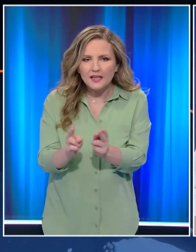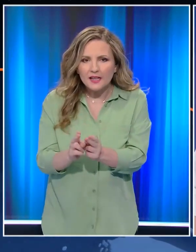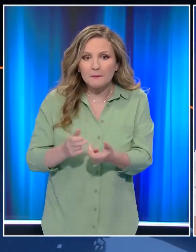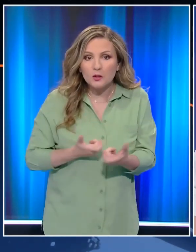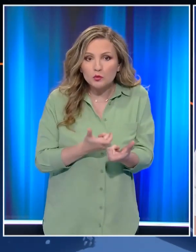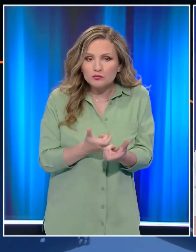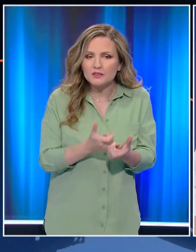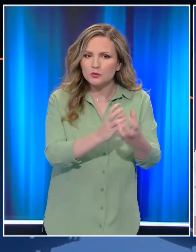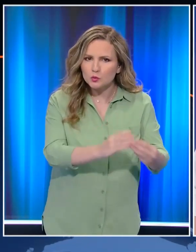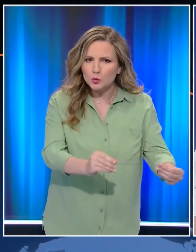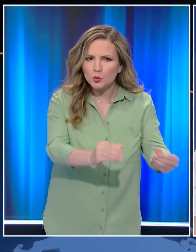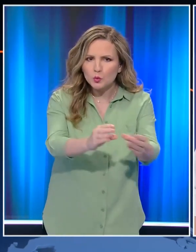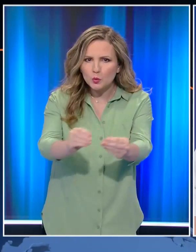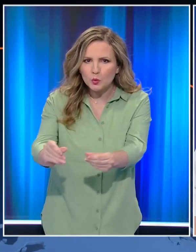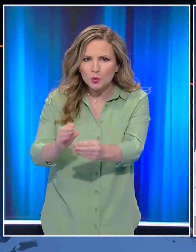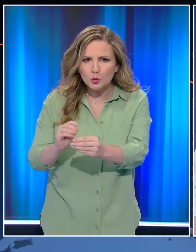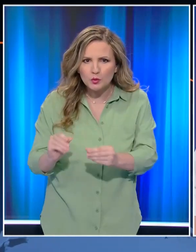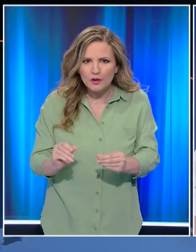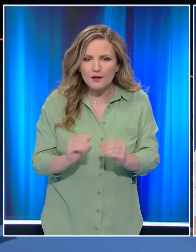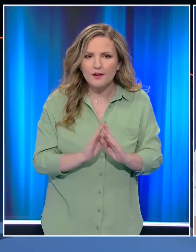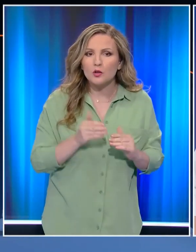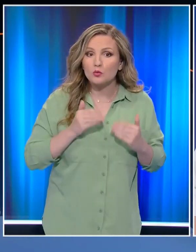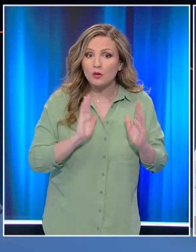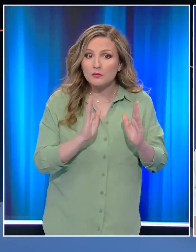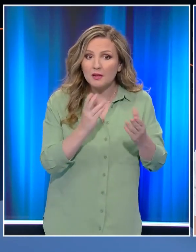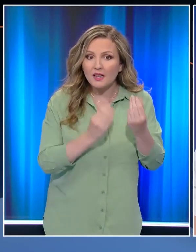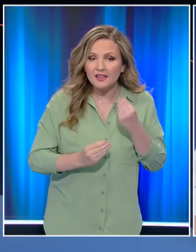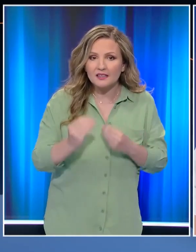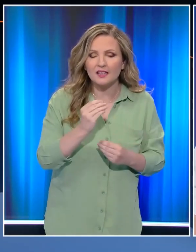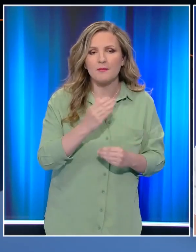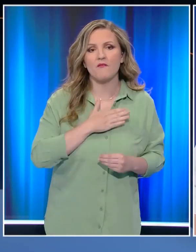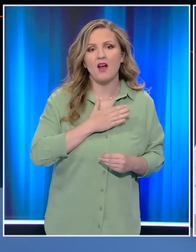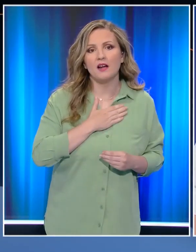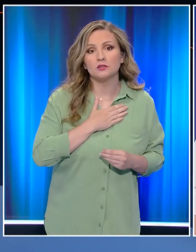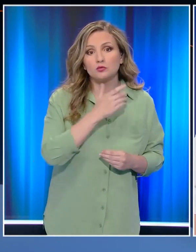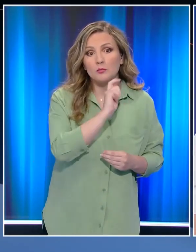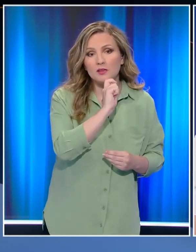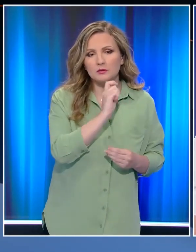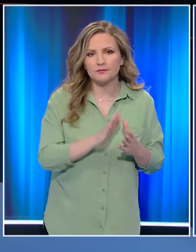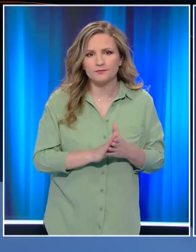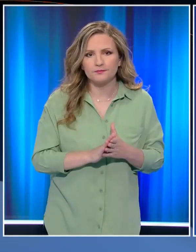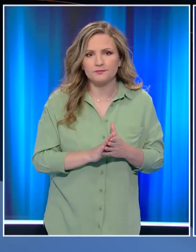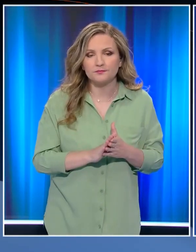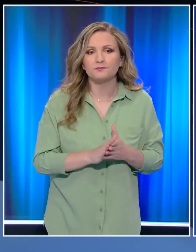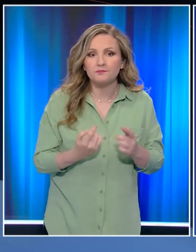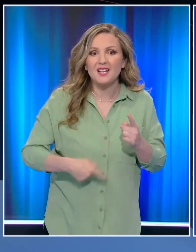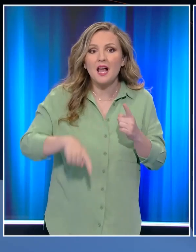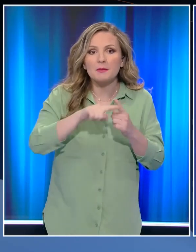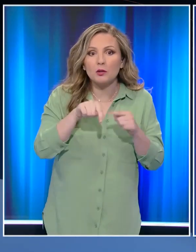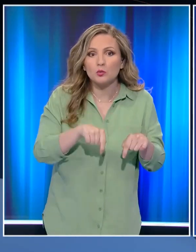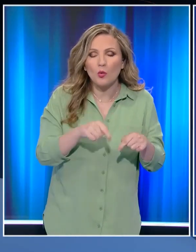πυροσβεστική υπηρεσία και έτσι τα πράγματα βαίνουν σαφώς καλύτερα. Σε ευχαριστούμε πολύ στέλιο. Σε εξέλιξη όμως